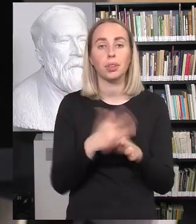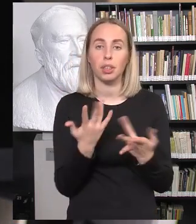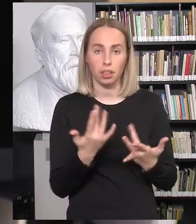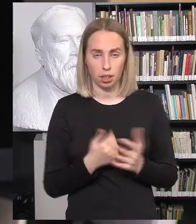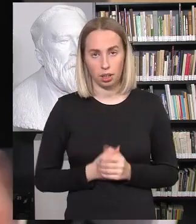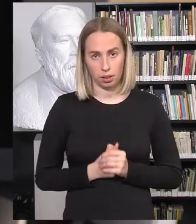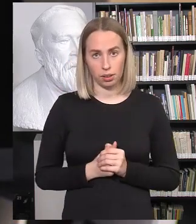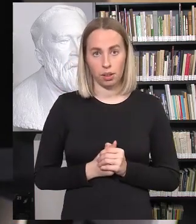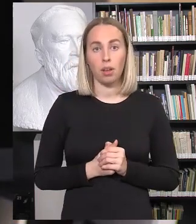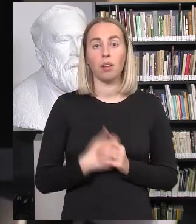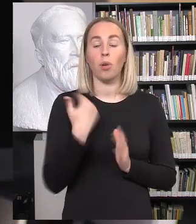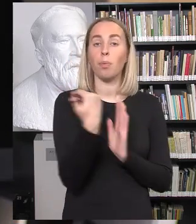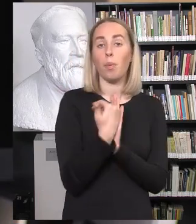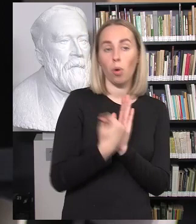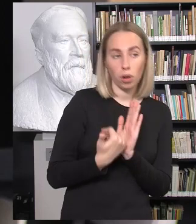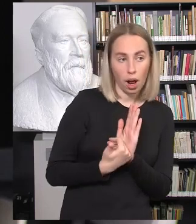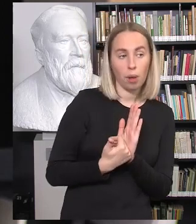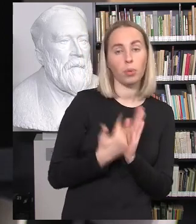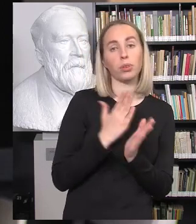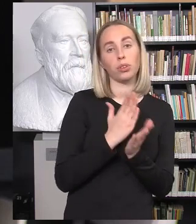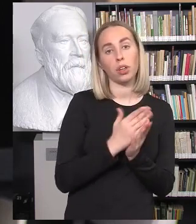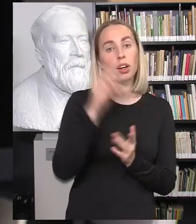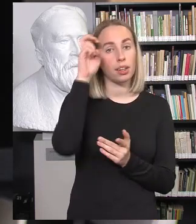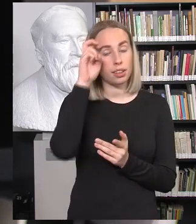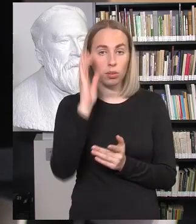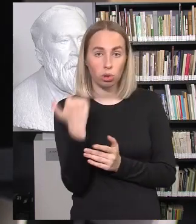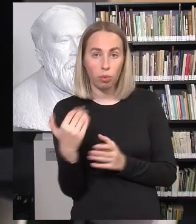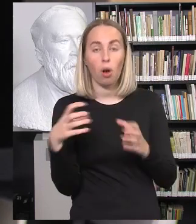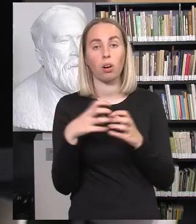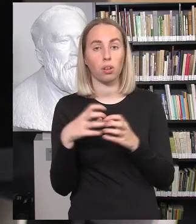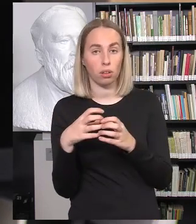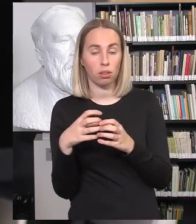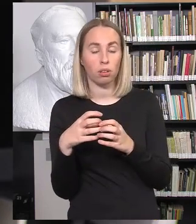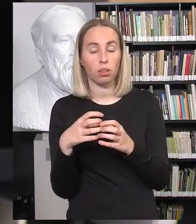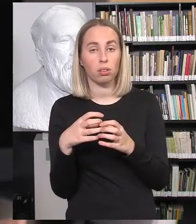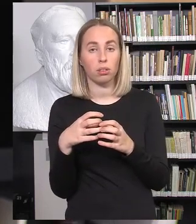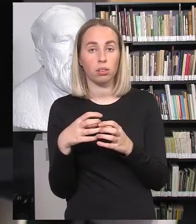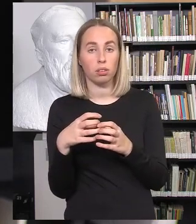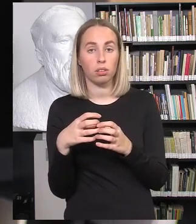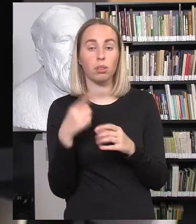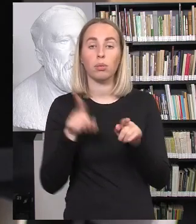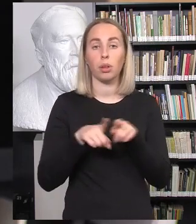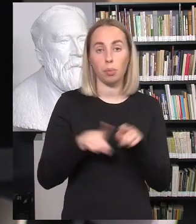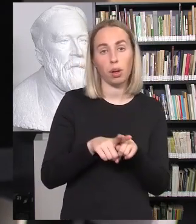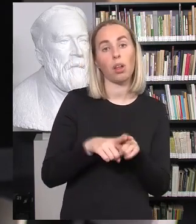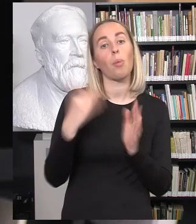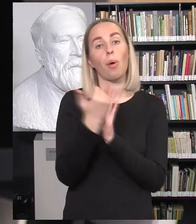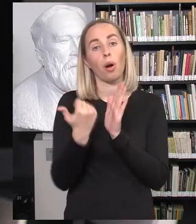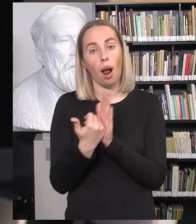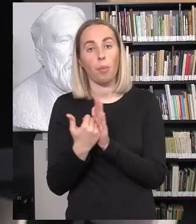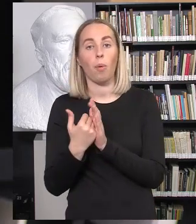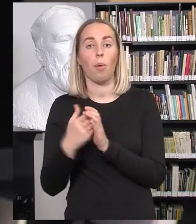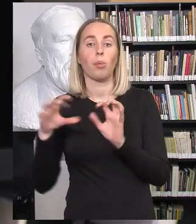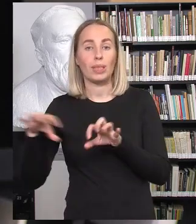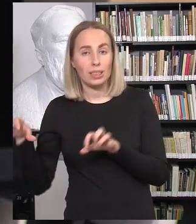programos ir programų, kurios priklauso negiriausybinėms dabar organizacijams, programų administratoriai, ringiai, jie